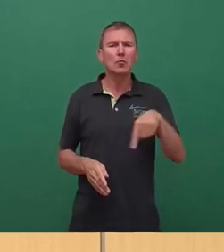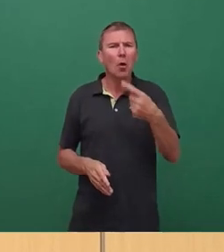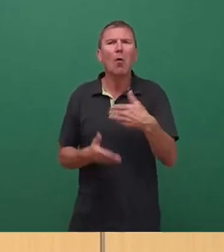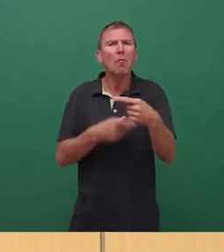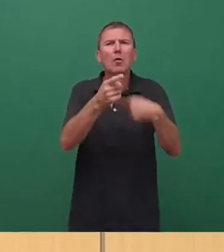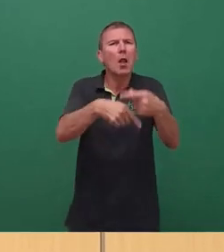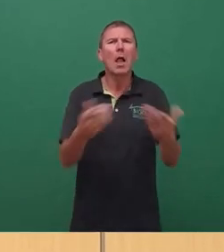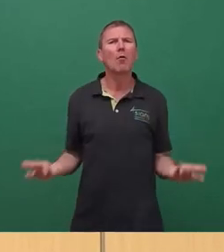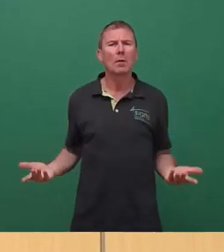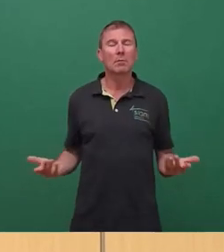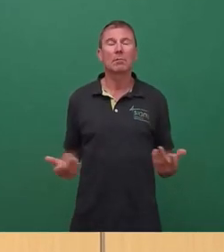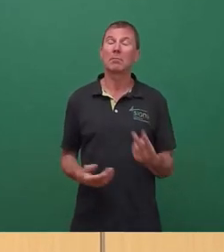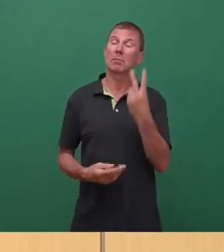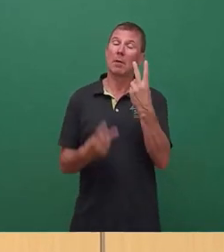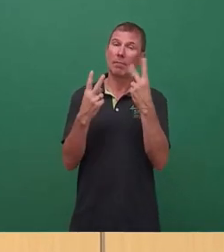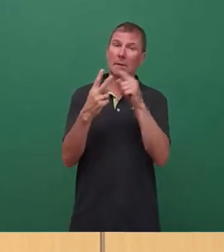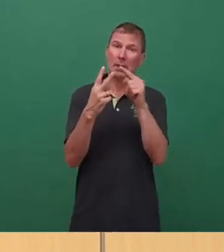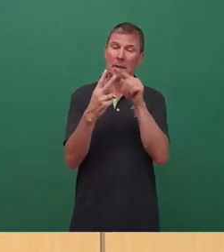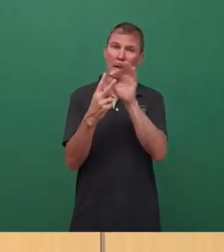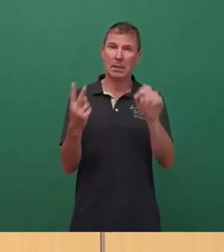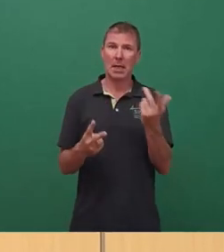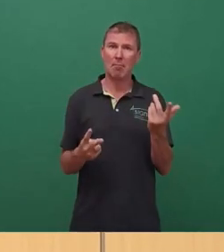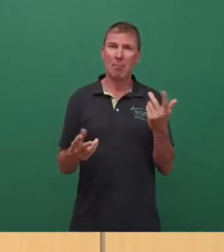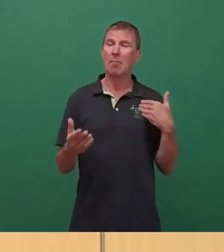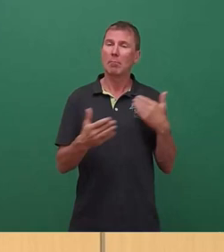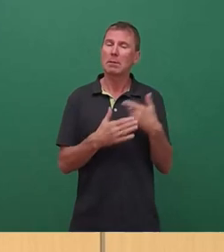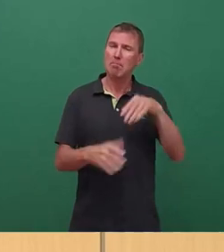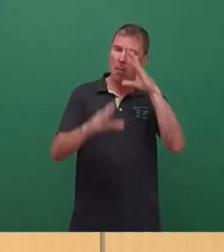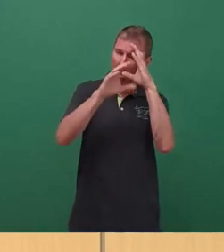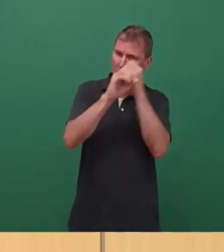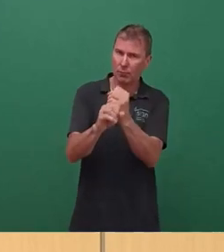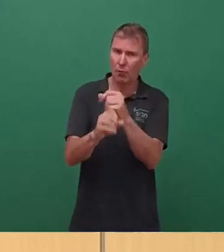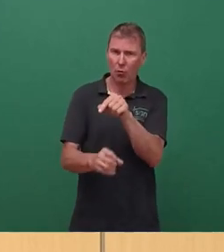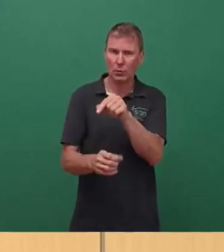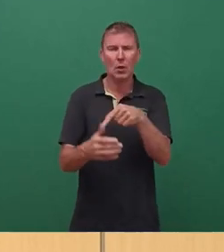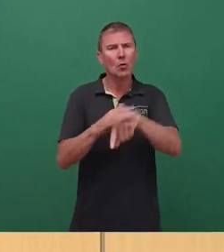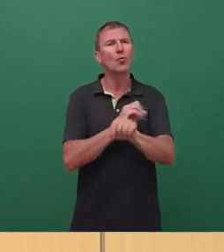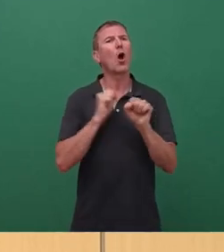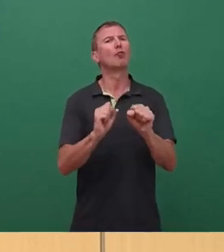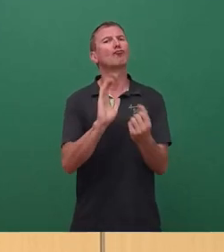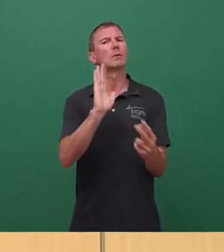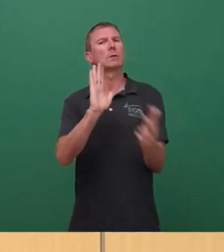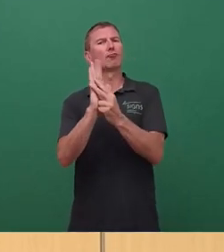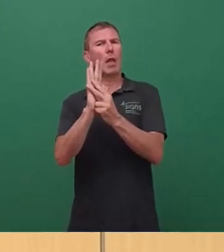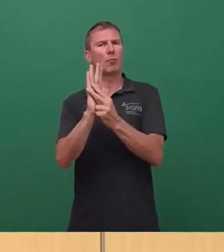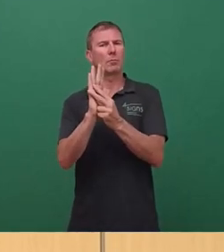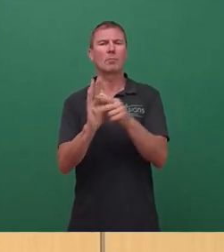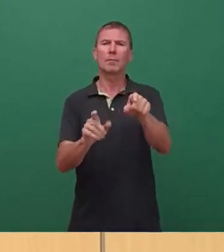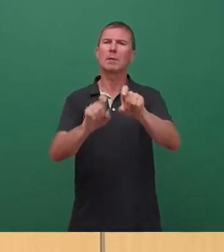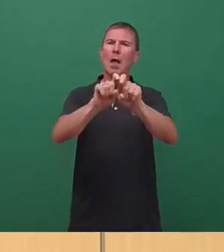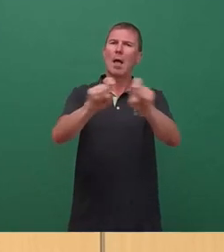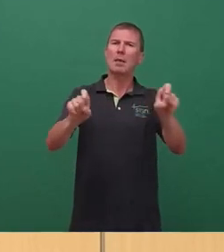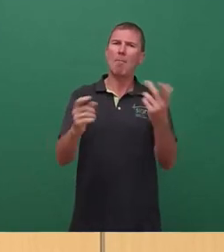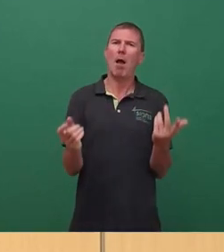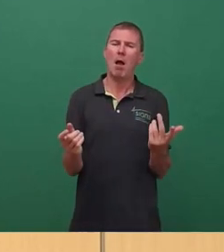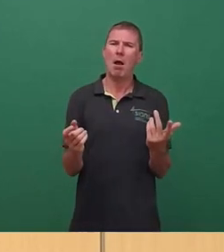Ich will noch mal zwei wichtige Themen benennen, die vielleicht jetzt doch mehr in den Fokus kommen, auch durch diese Unterschutzstellung. Wir haben einmal das Thema, dass diese